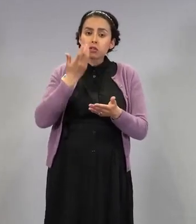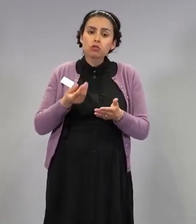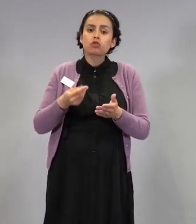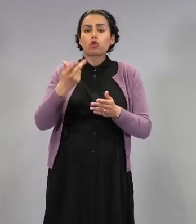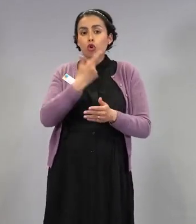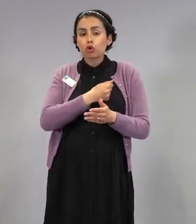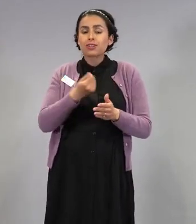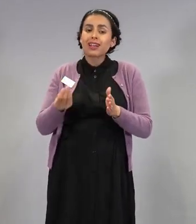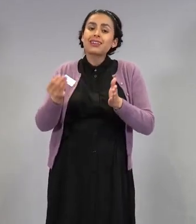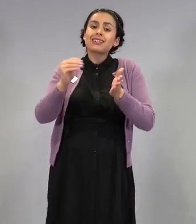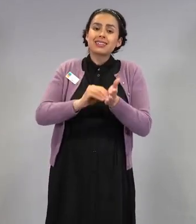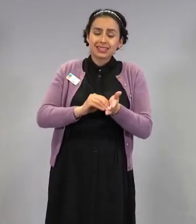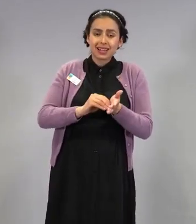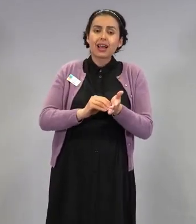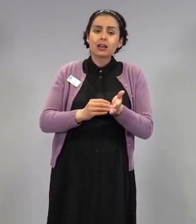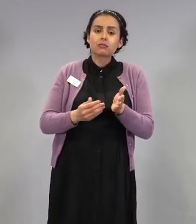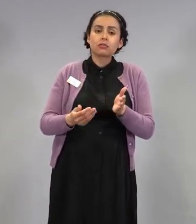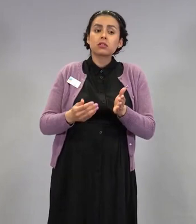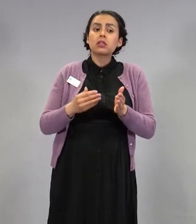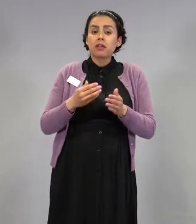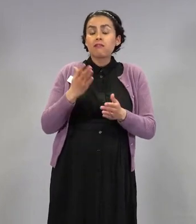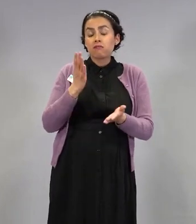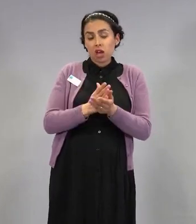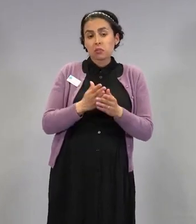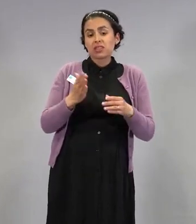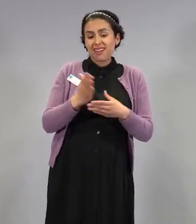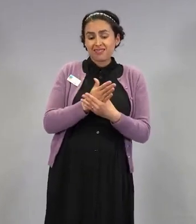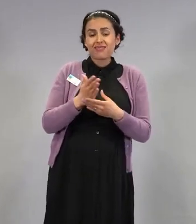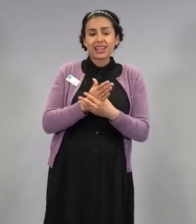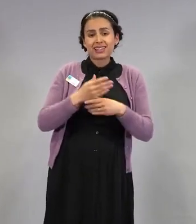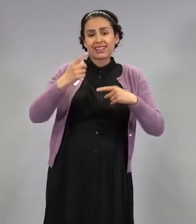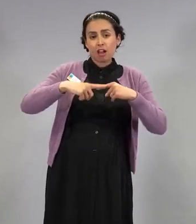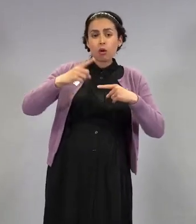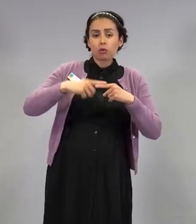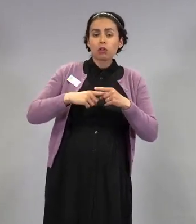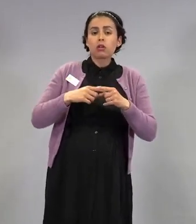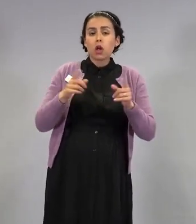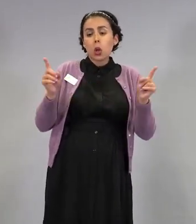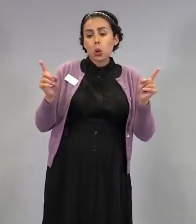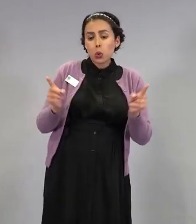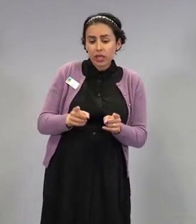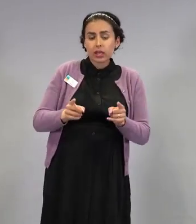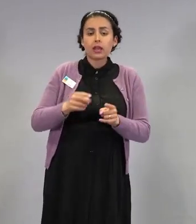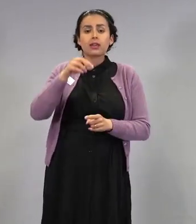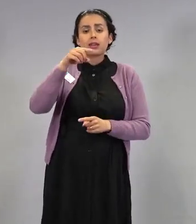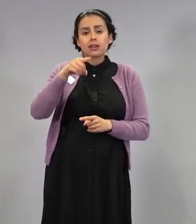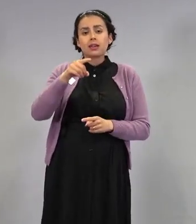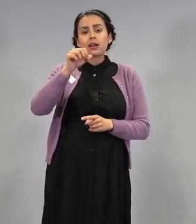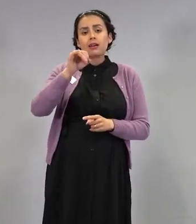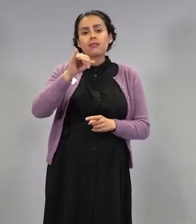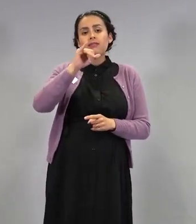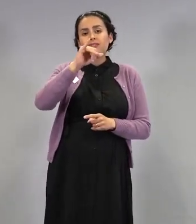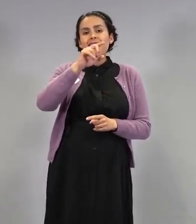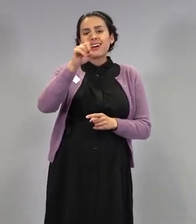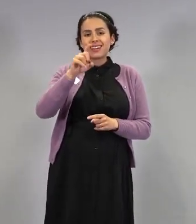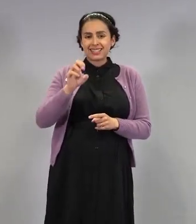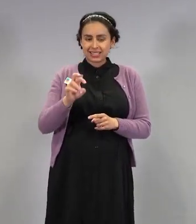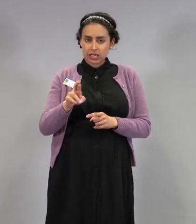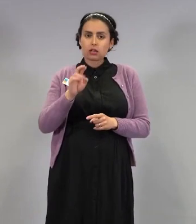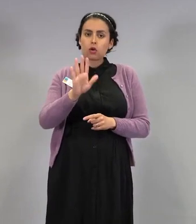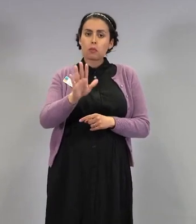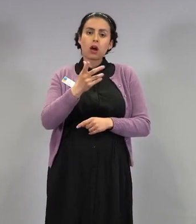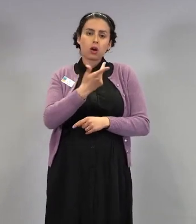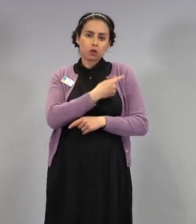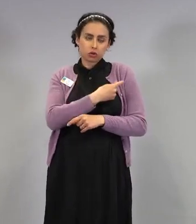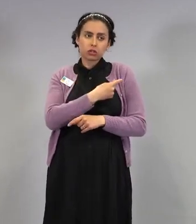varmaan todennäköistä, että osa niistä ajoista rupeaa lyhentymään, koska rokotetta kertakaikkiaan on tarjolla. Pfizerin rokotteessa siitä, vaikka nyt on siitäkin